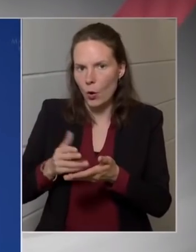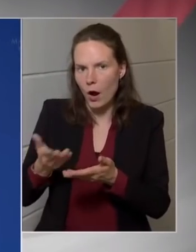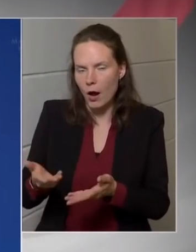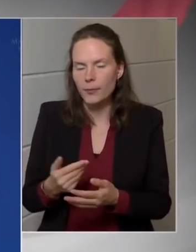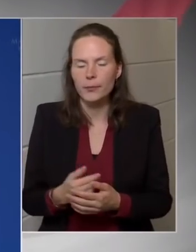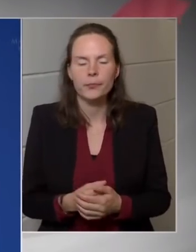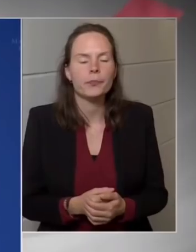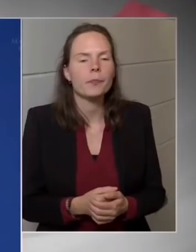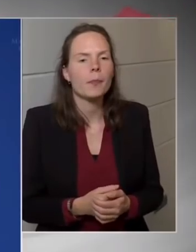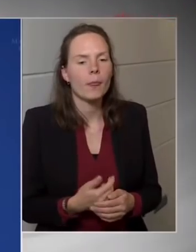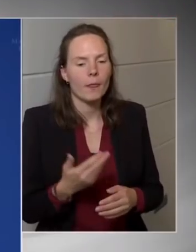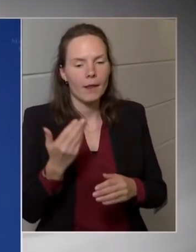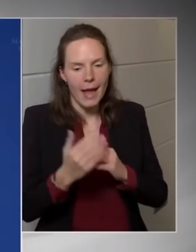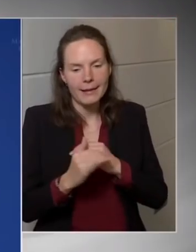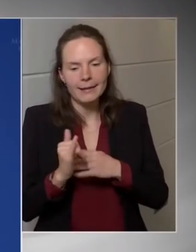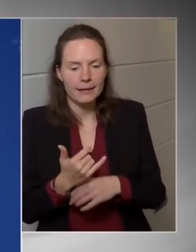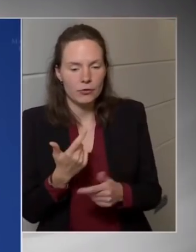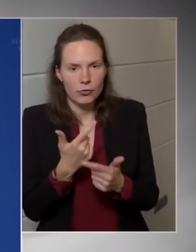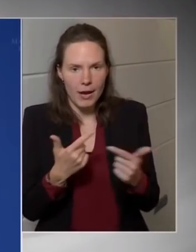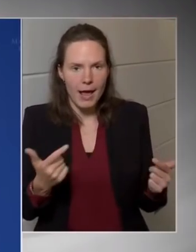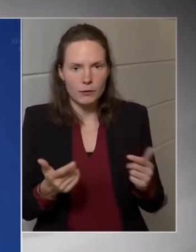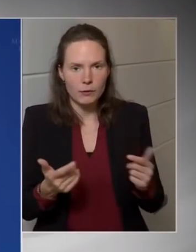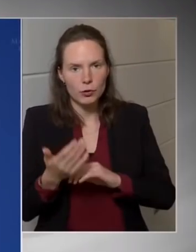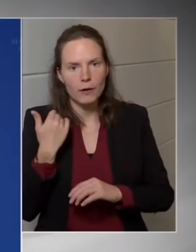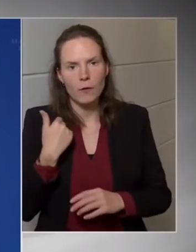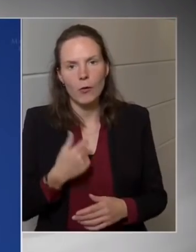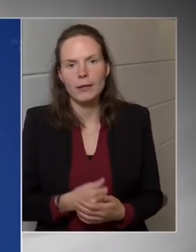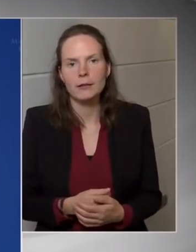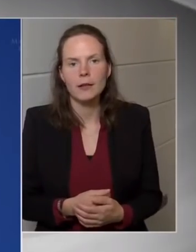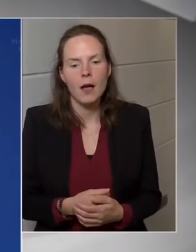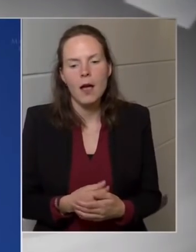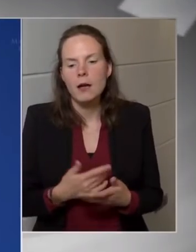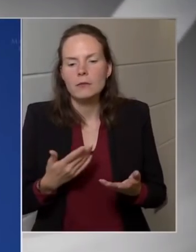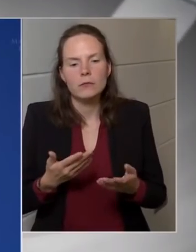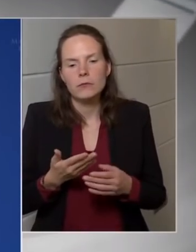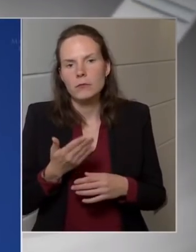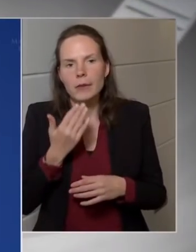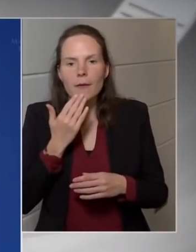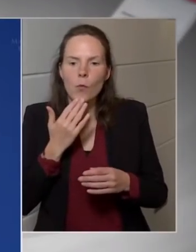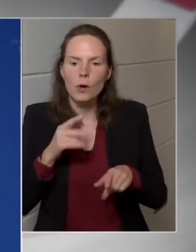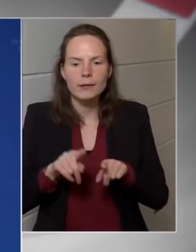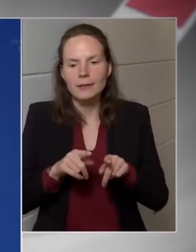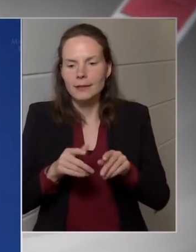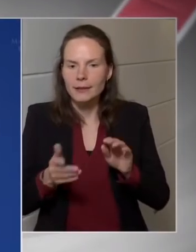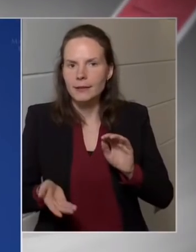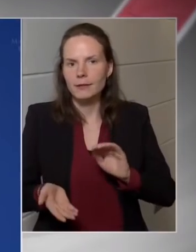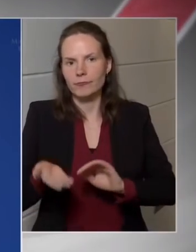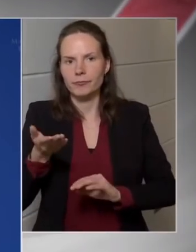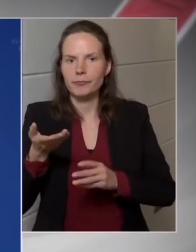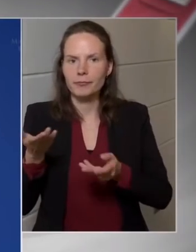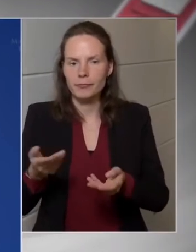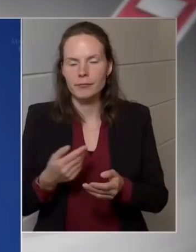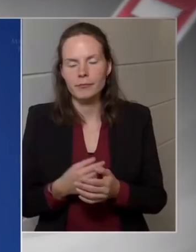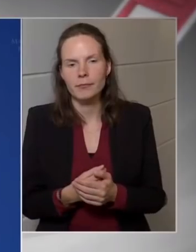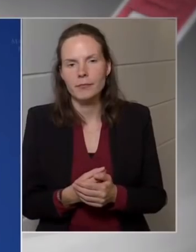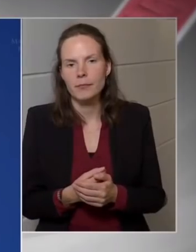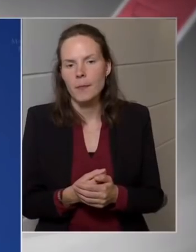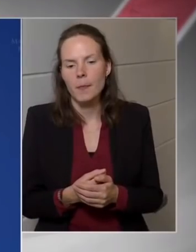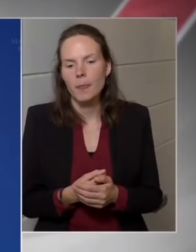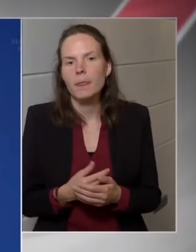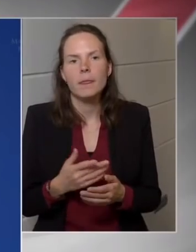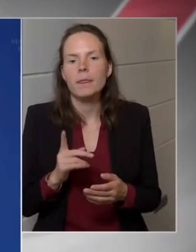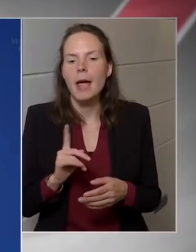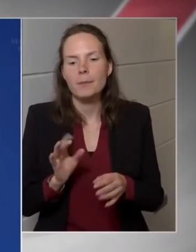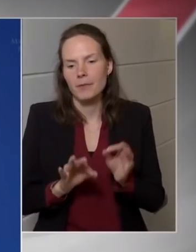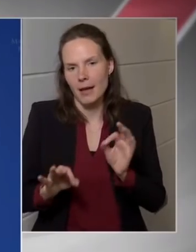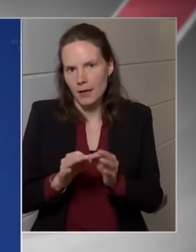Ez eddig is egy lehetőség volt. Nem nevesítettük ilyen élesen. Nem egy teljesen új gyakorlatról